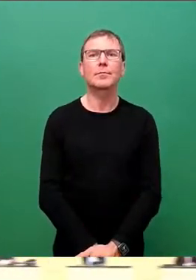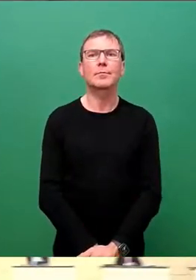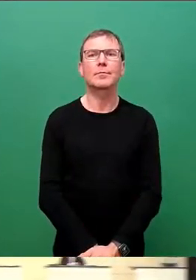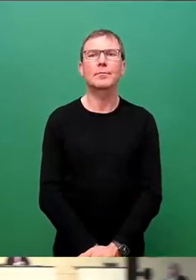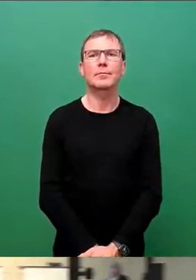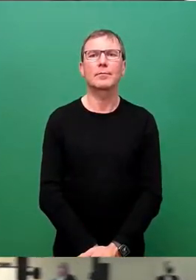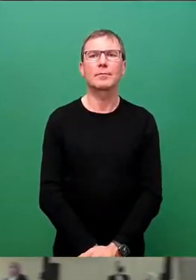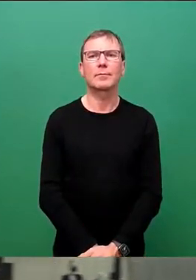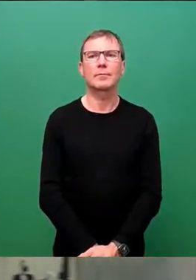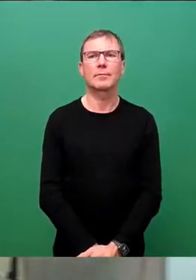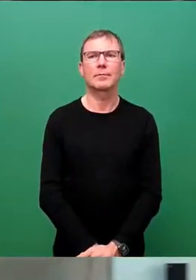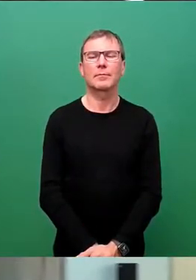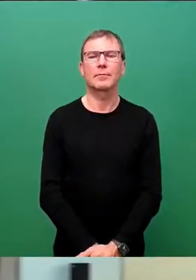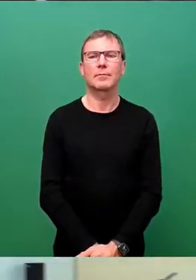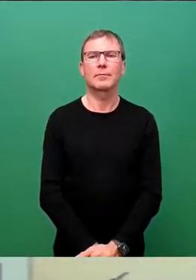Gegenstimmen?